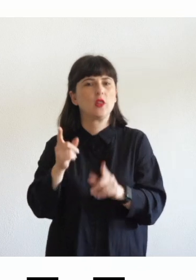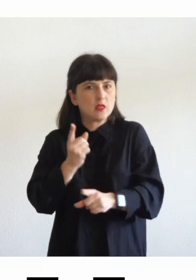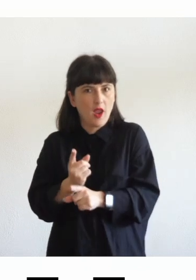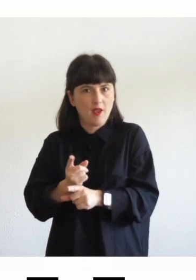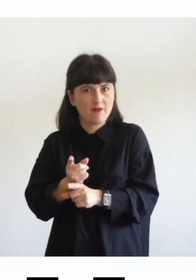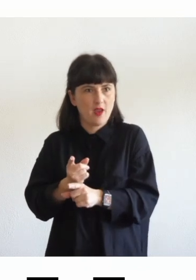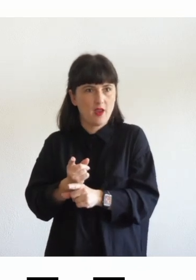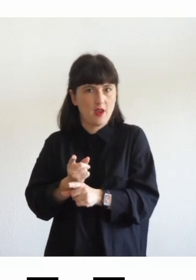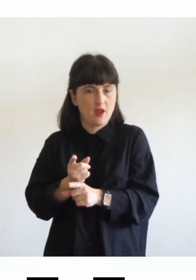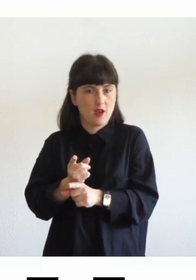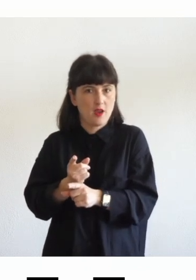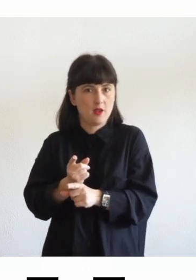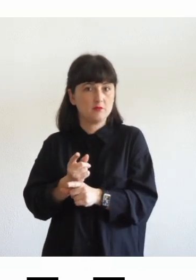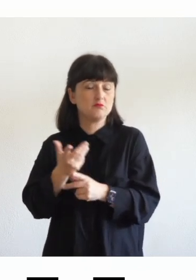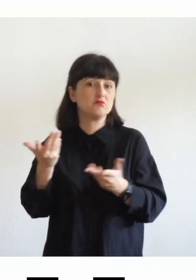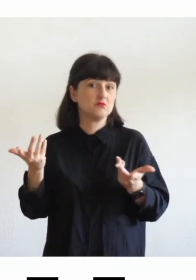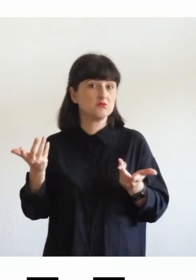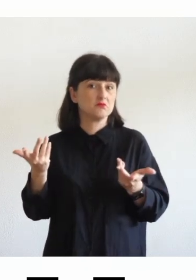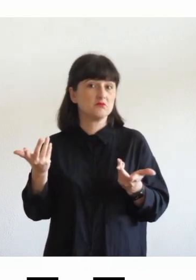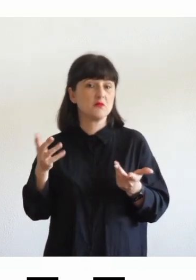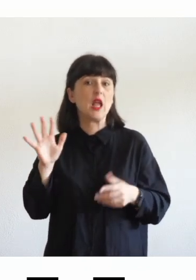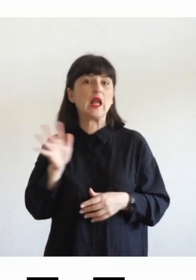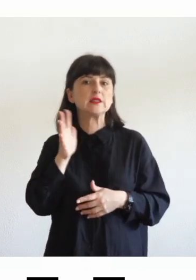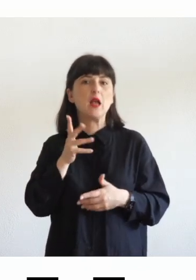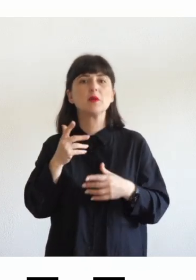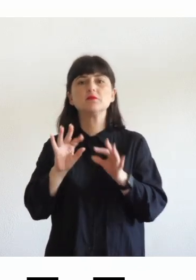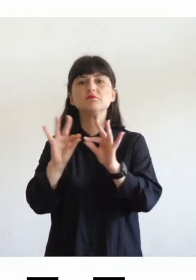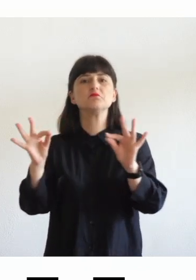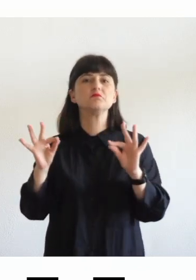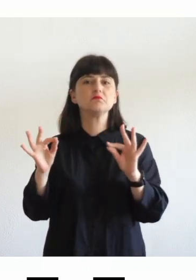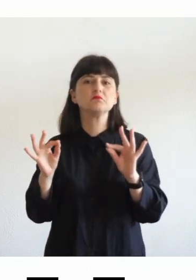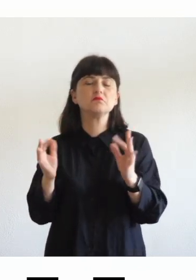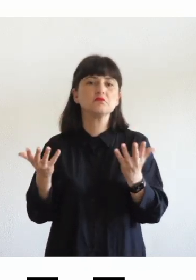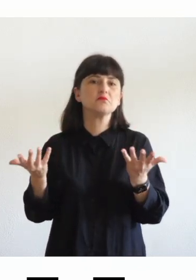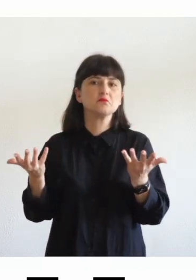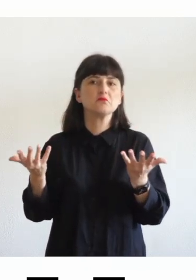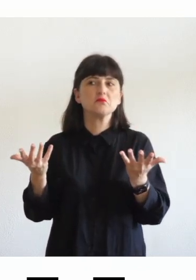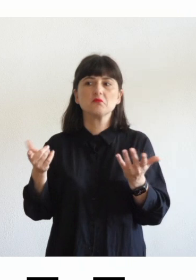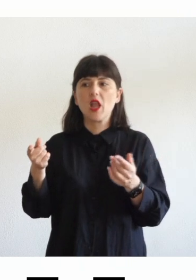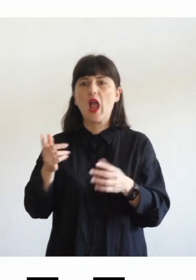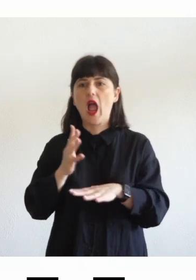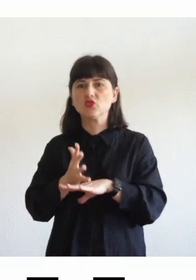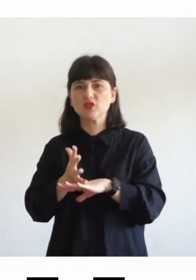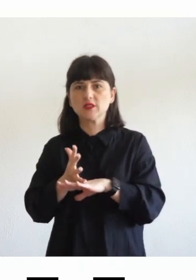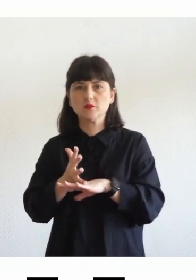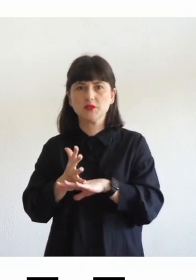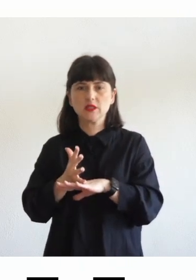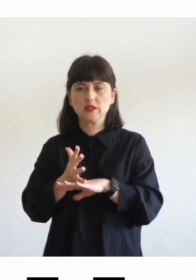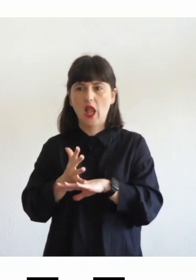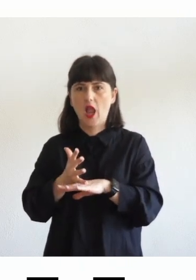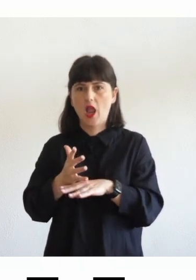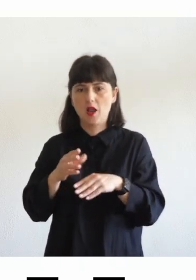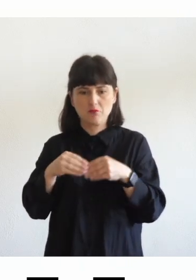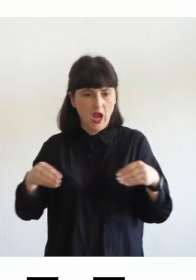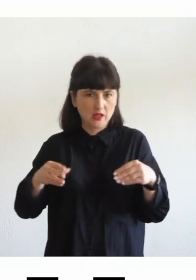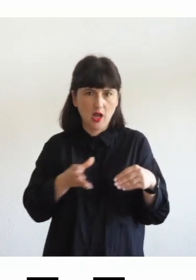una tautologia chiaramente se parliamo di accessibilità è chiaro che deve essere accessibile tutto il materiale